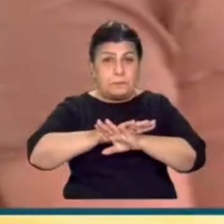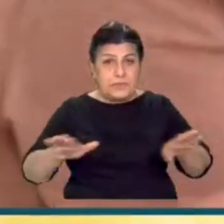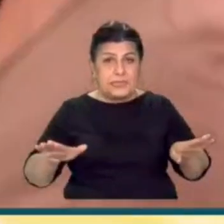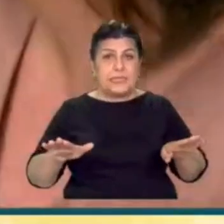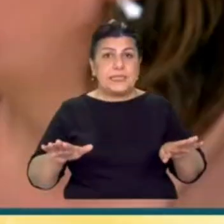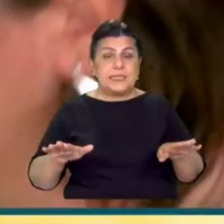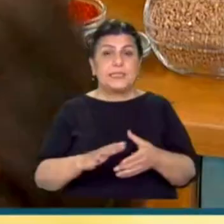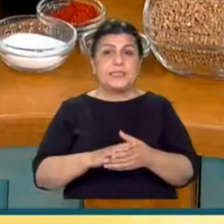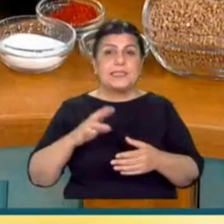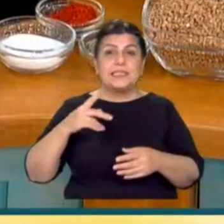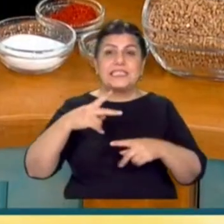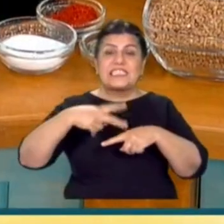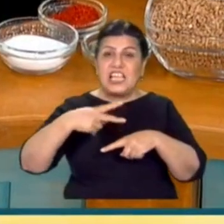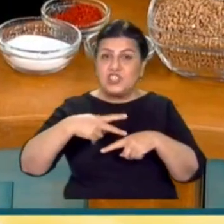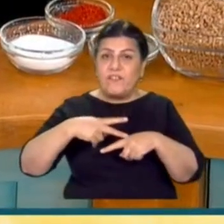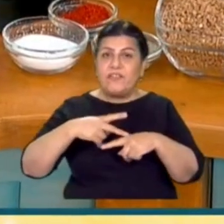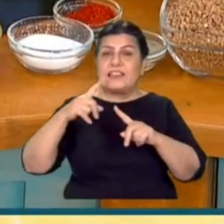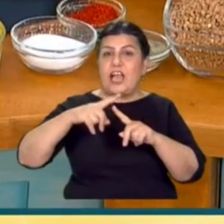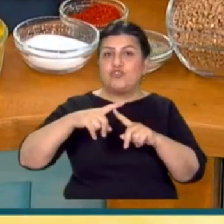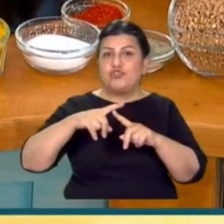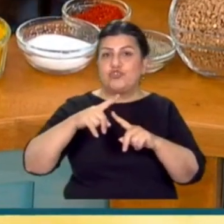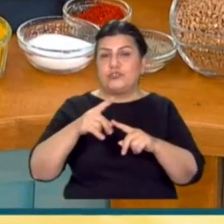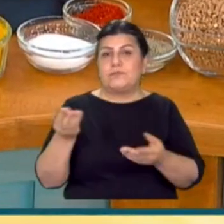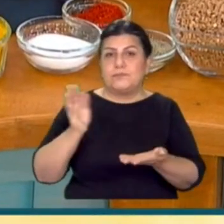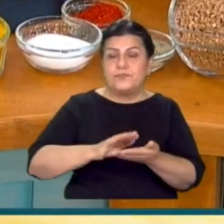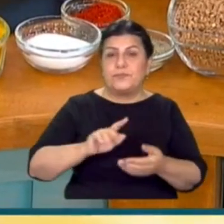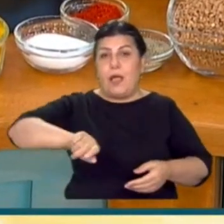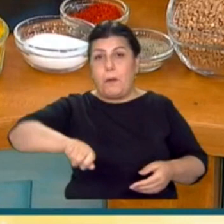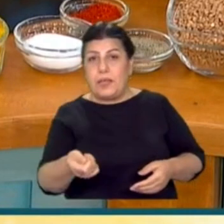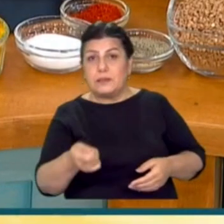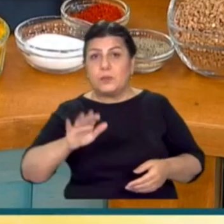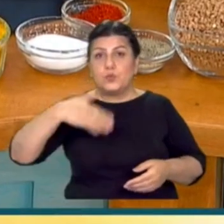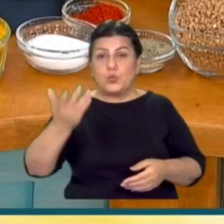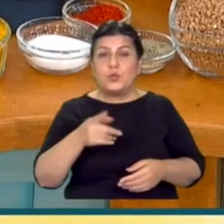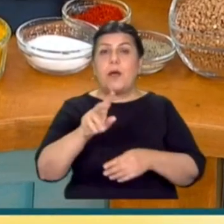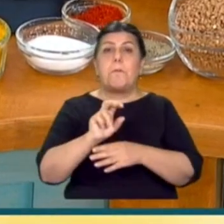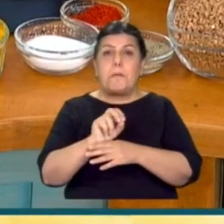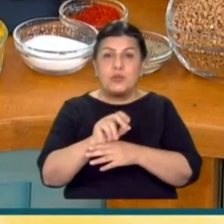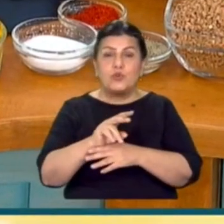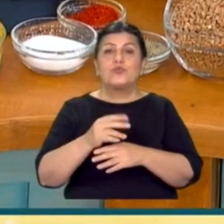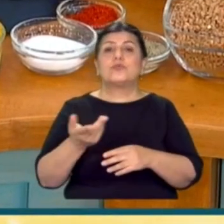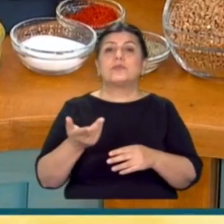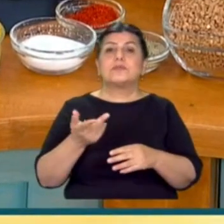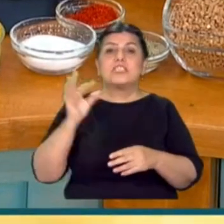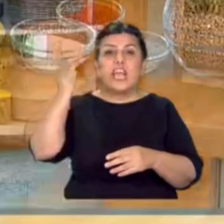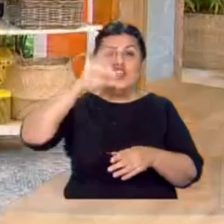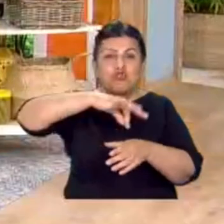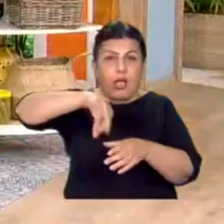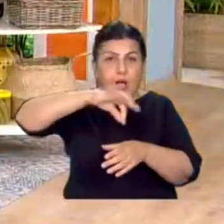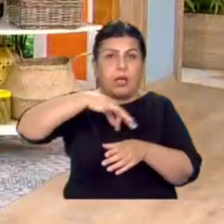sadece zencefil ve tarçın. Tamam. Altını kapattıktan sonra maydanoz, yeşil çayın, limonu ilave ediyoruz.